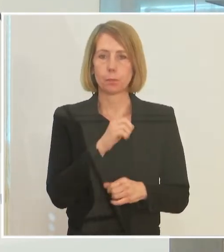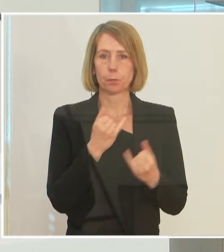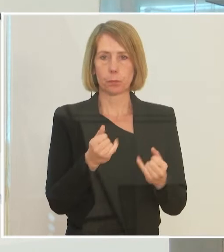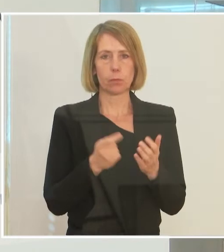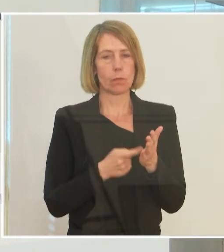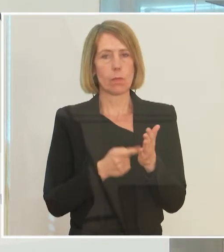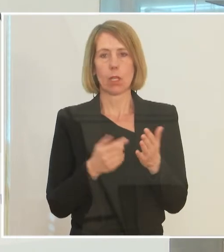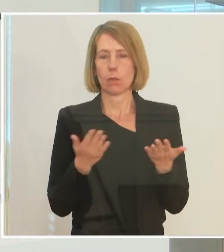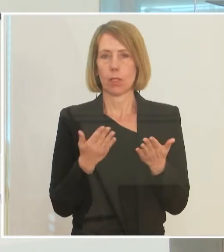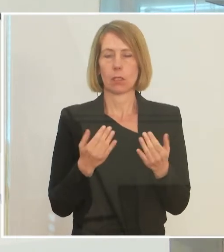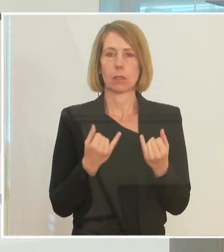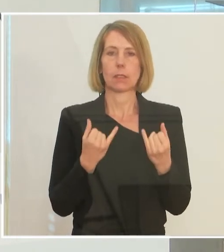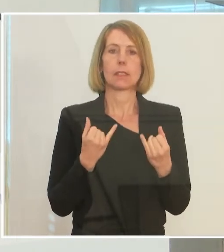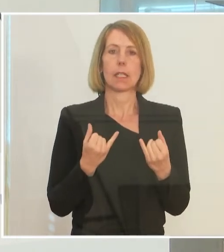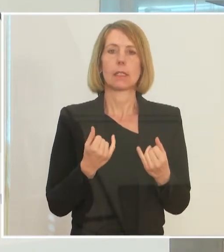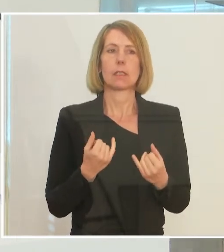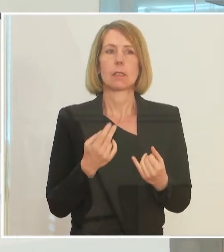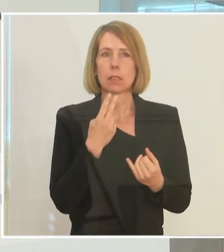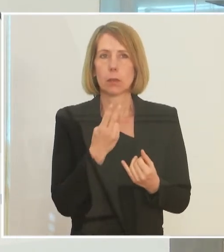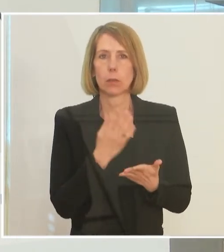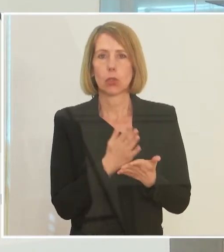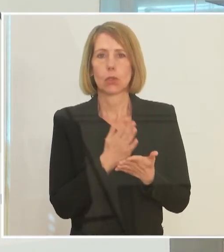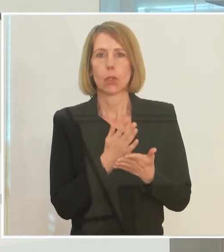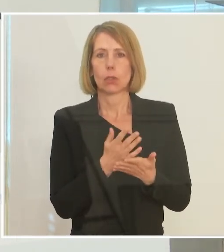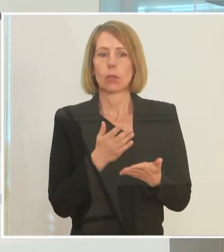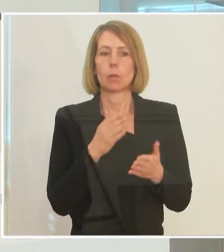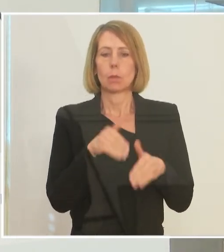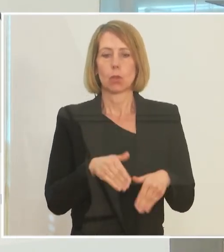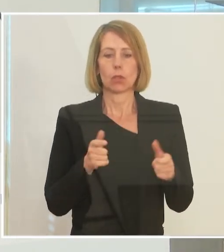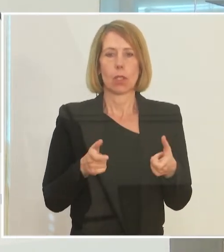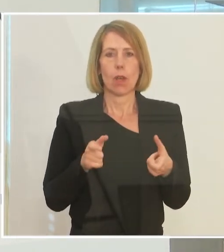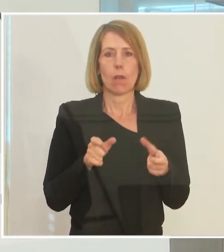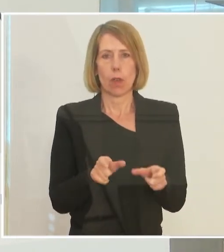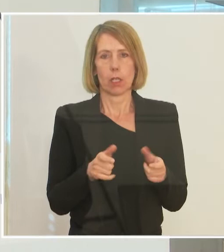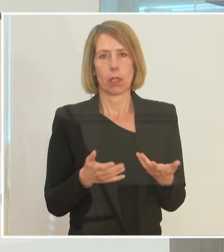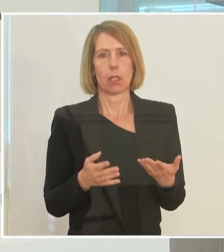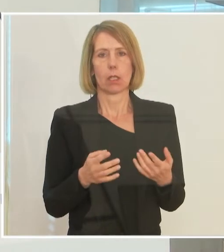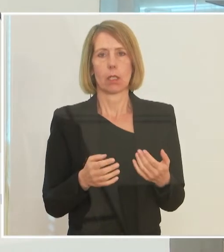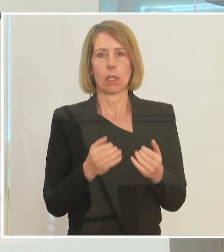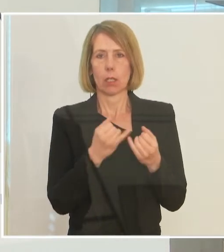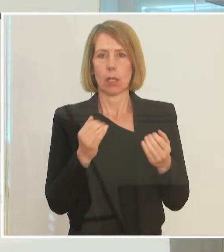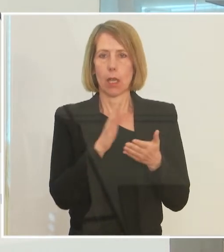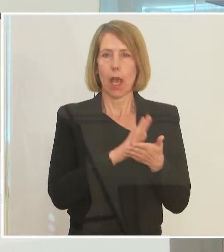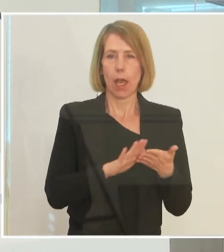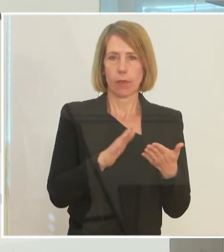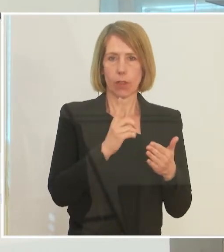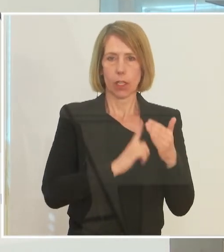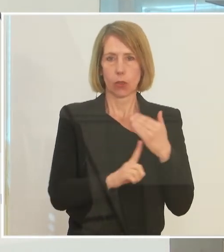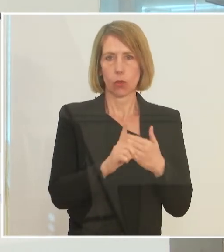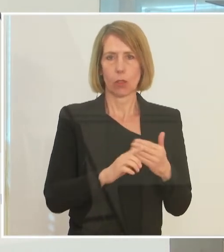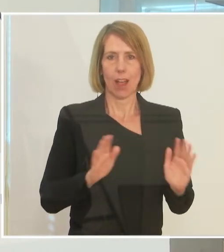jetzt besteht darin, eben zu verhindern, dass dieser niederschwellige Zugang zu dieser